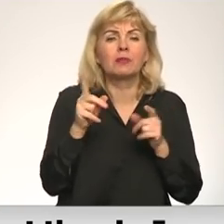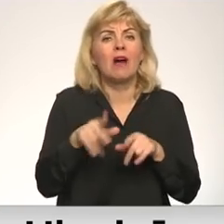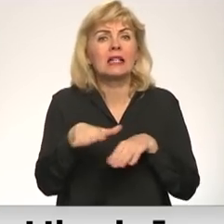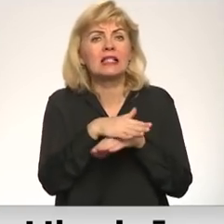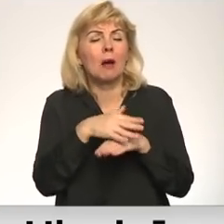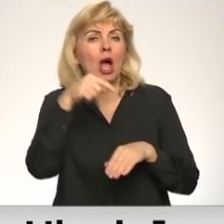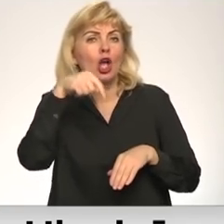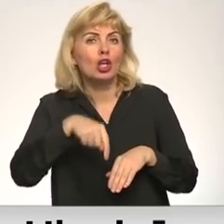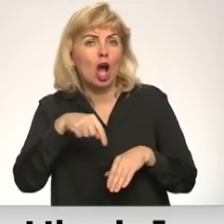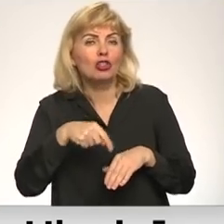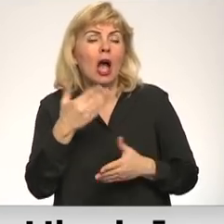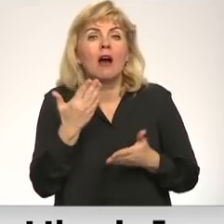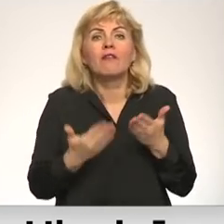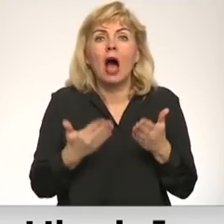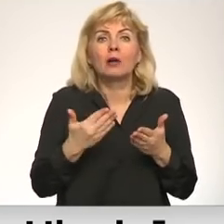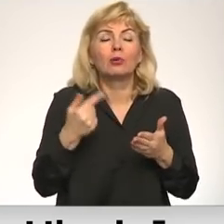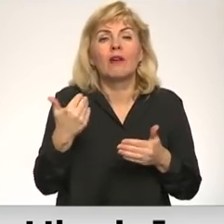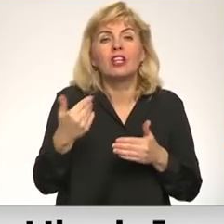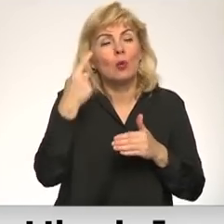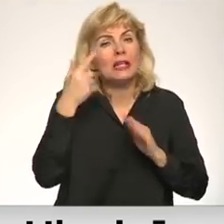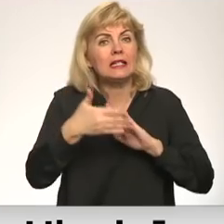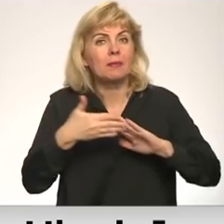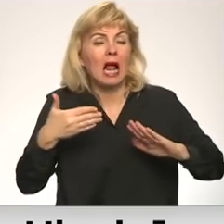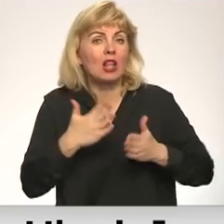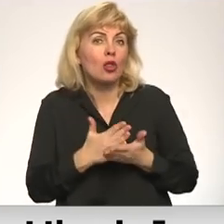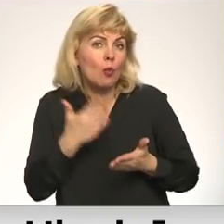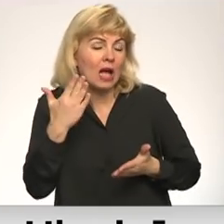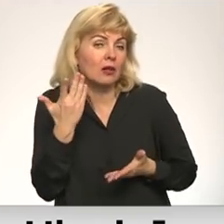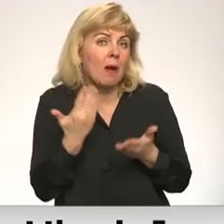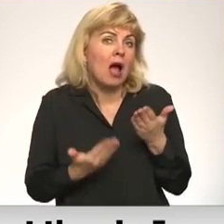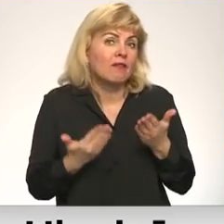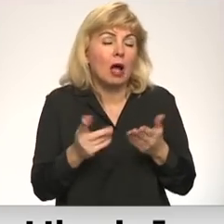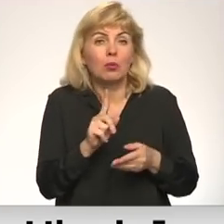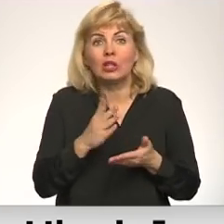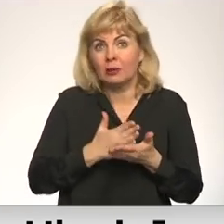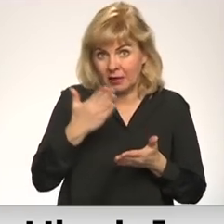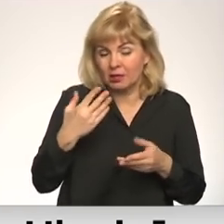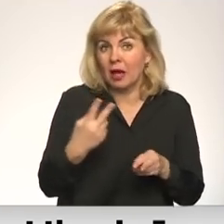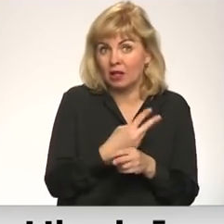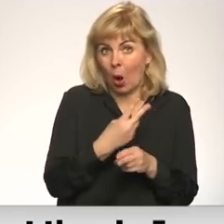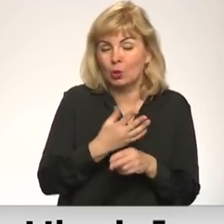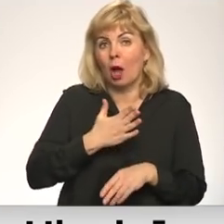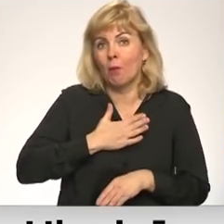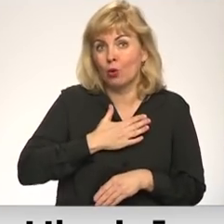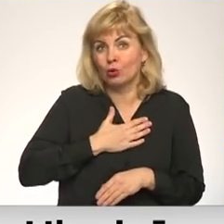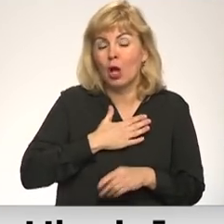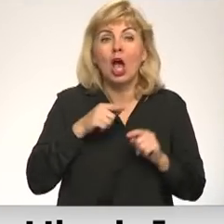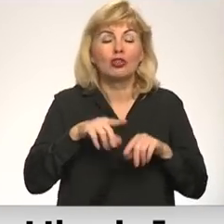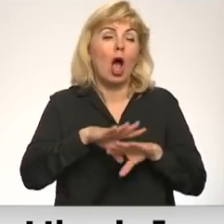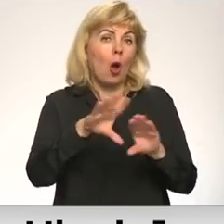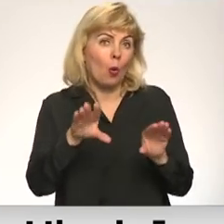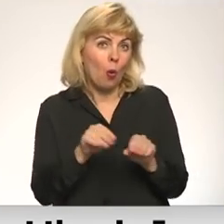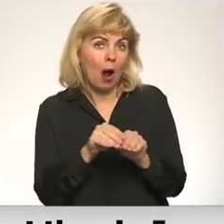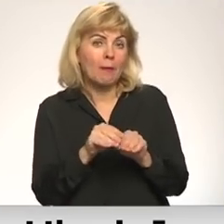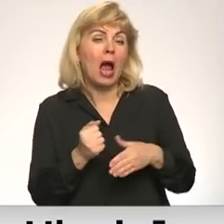iekšēnei sabiedrības, varbūt kāda izpratne par šiem notikumiem, varbūt mums bīstam un traucējoši arī mums gan šajā kopējā